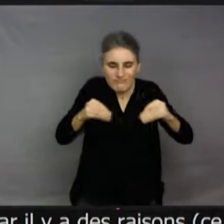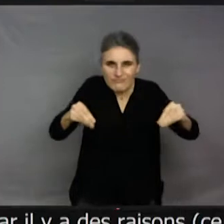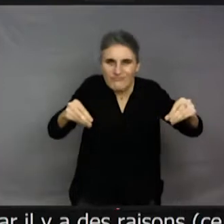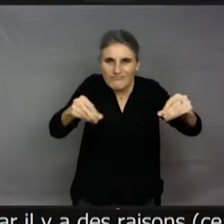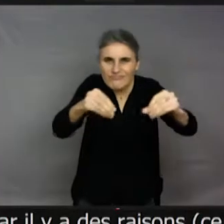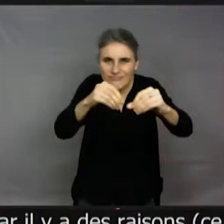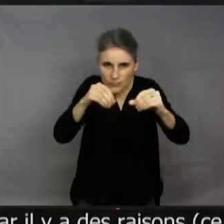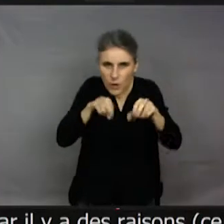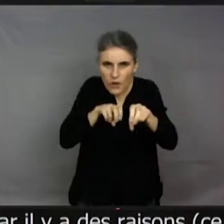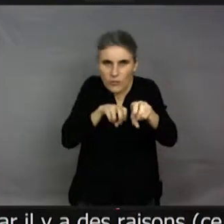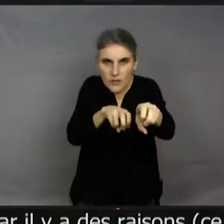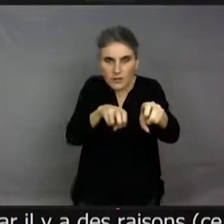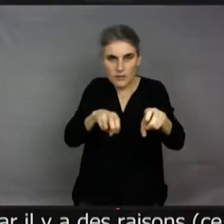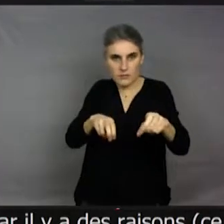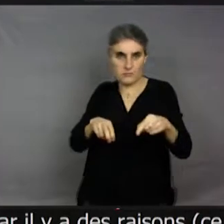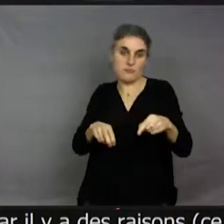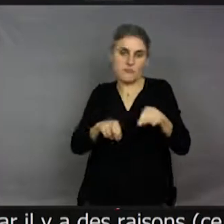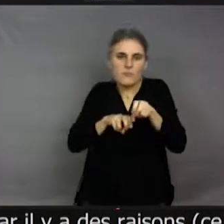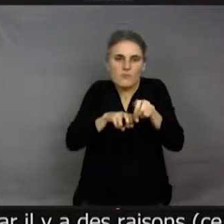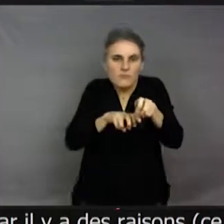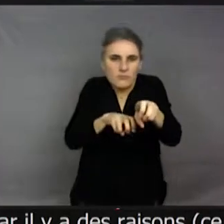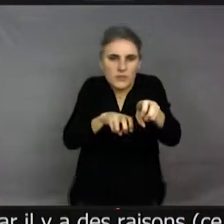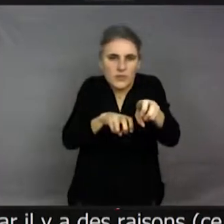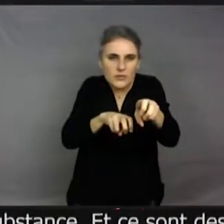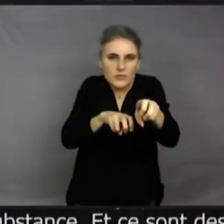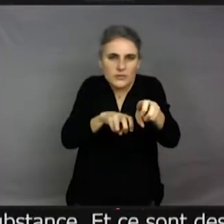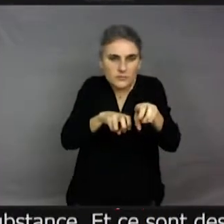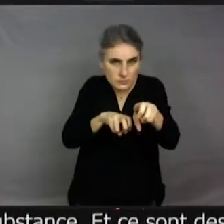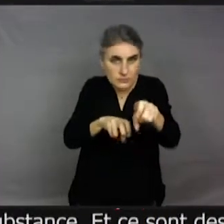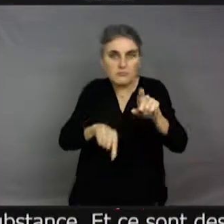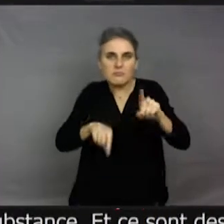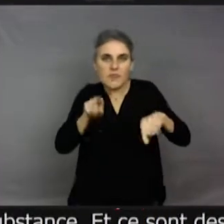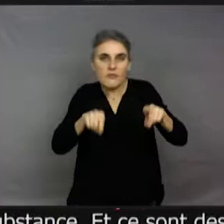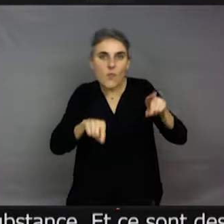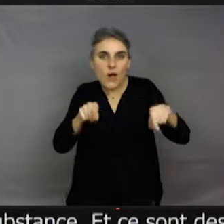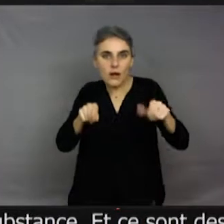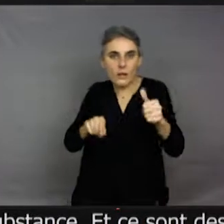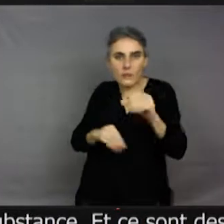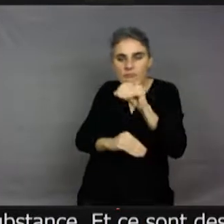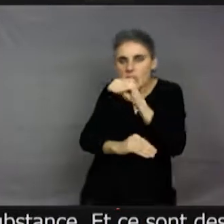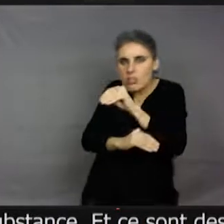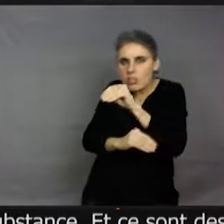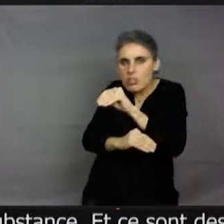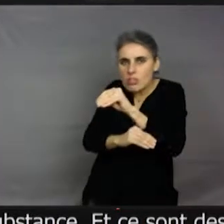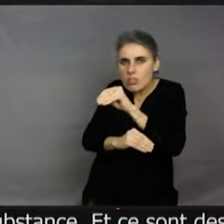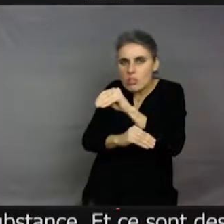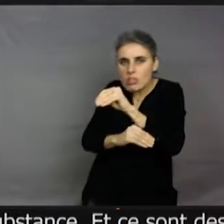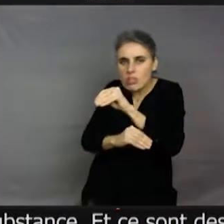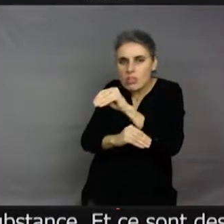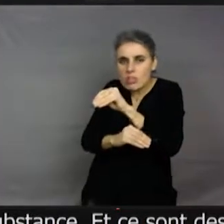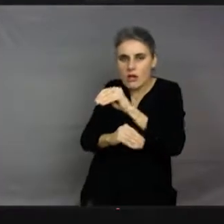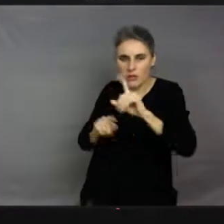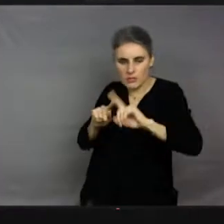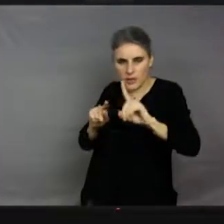fourmis carnivores, prédatrices. D'accord. Donc, elles peuvent être un peu nourries par les fourmis par tropalaxie, tropalaxie, comme on dit, c'est-à-dire par